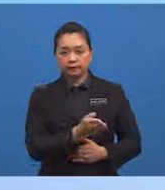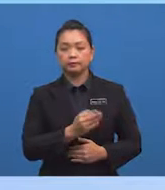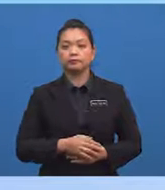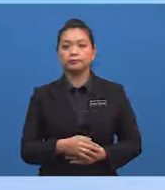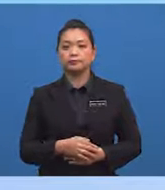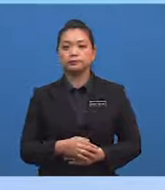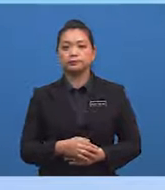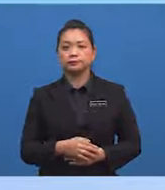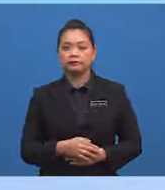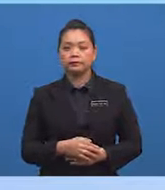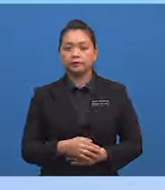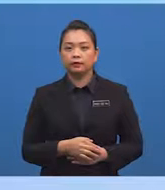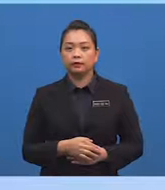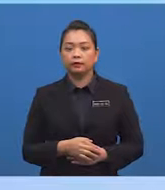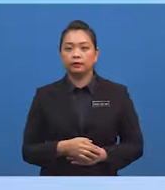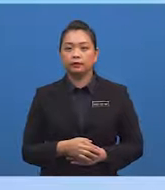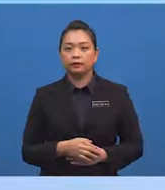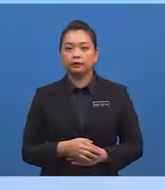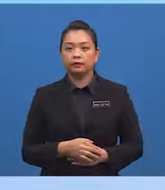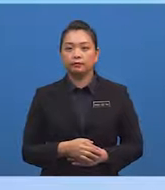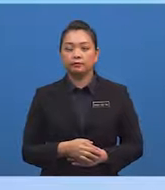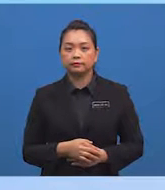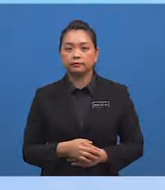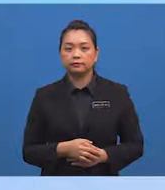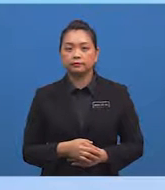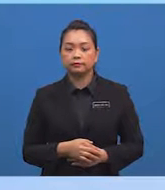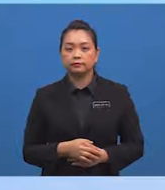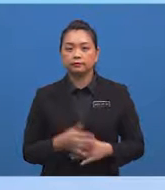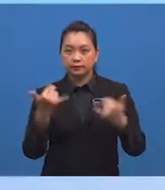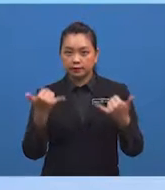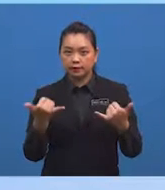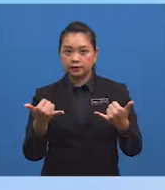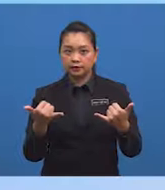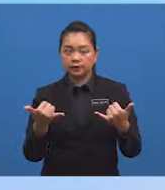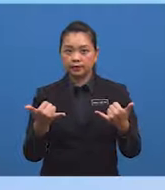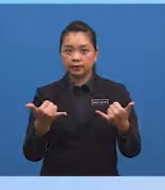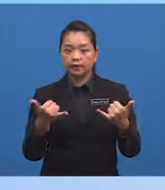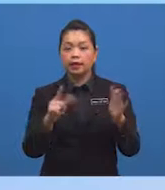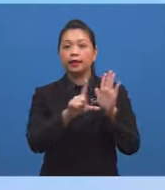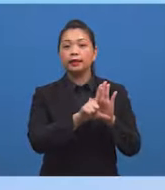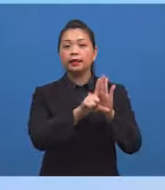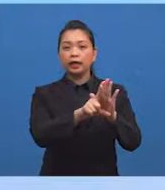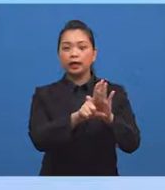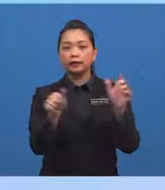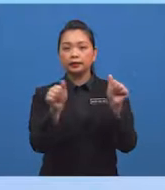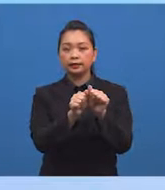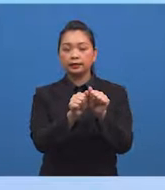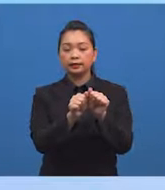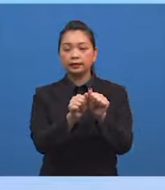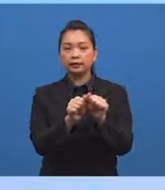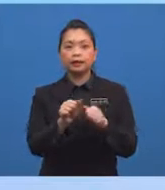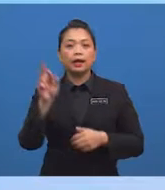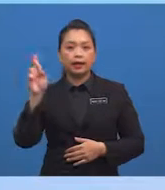tersebut menggunakan pembaris Sekarang, labelkan dengan huruf R